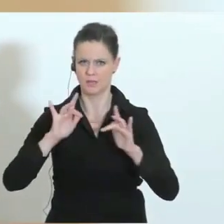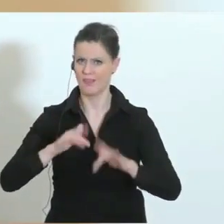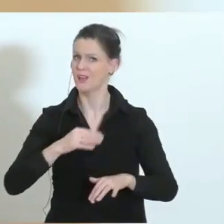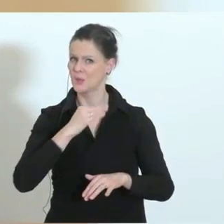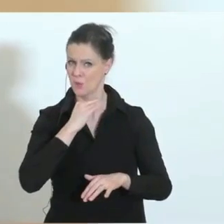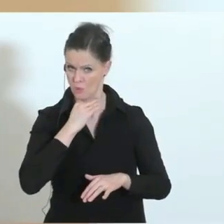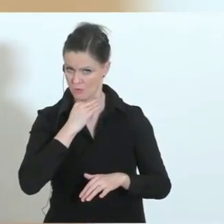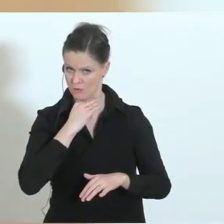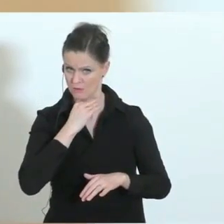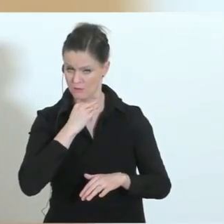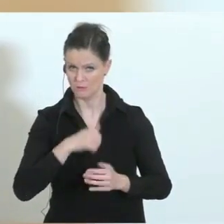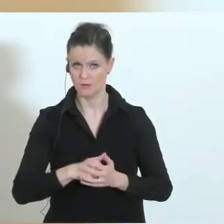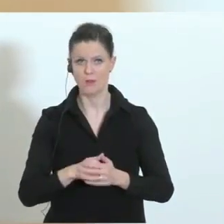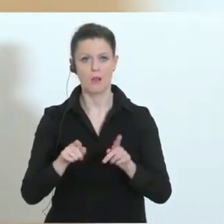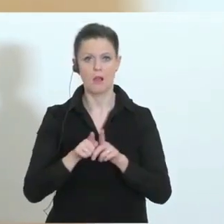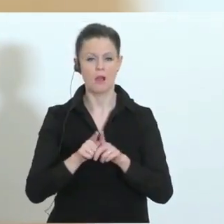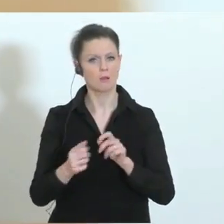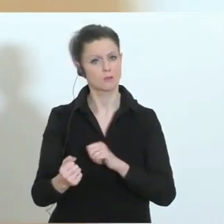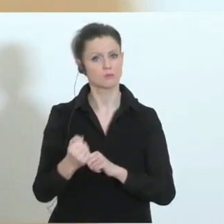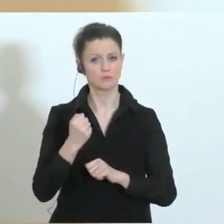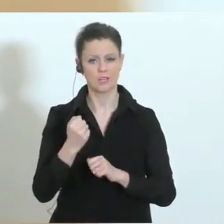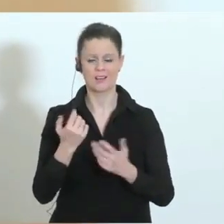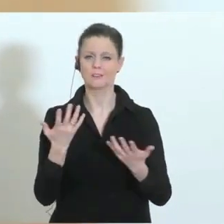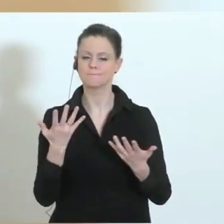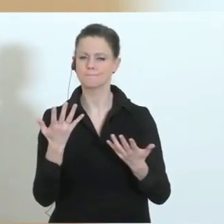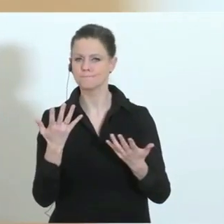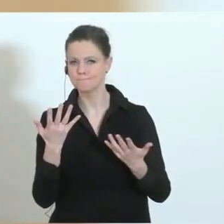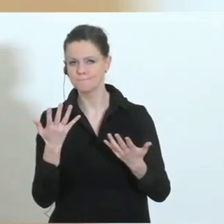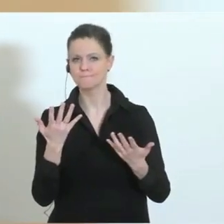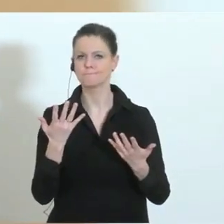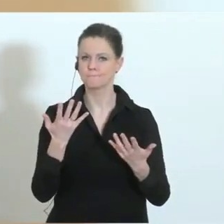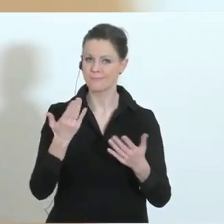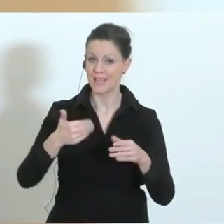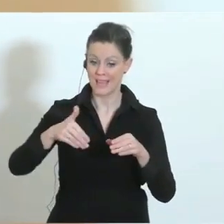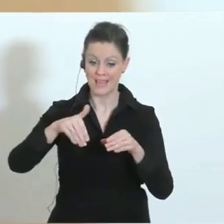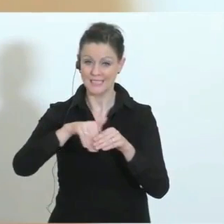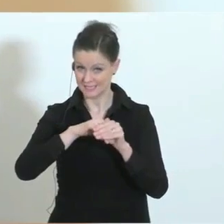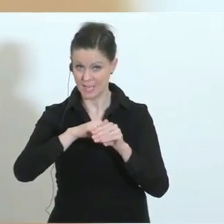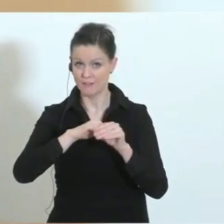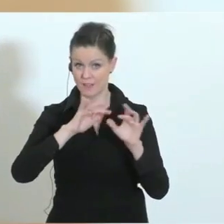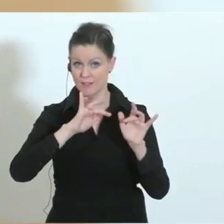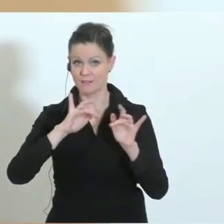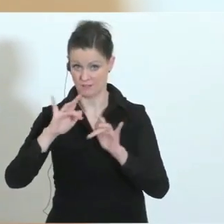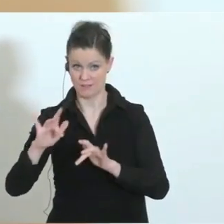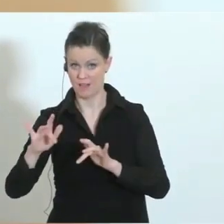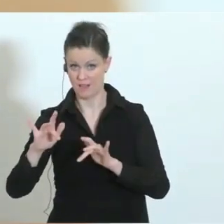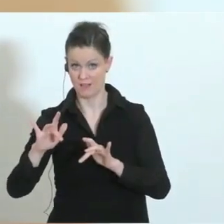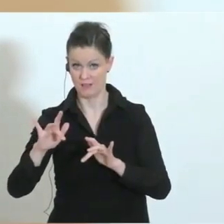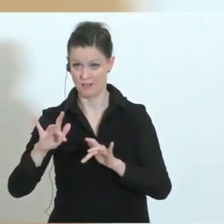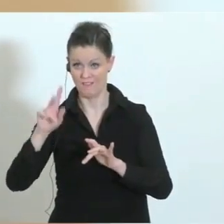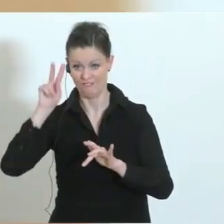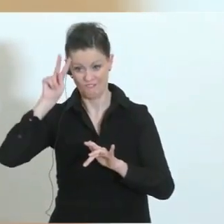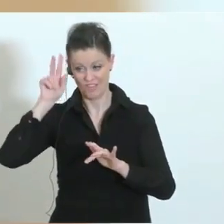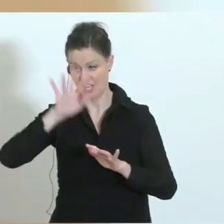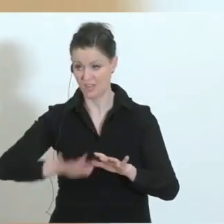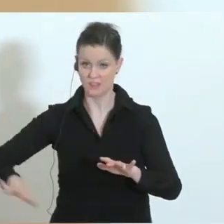ein sehr, sehr stark ausgeprägtes Reservepotenzial, um es so zu bezeichnen, im Großraum Wien.